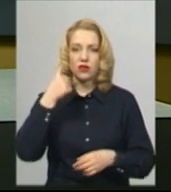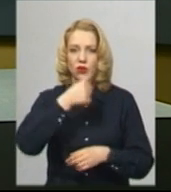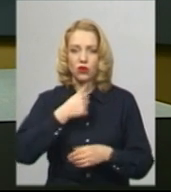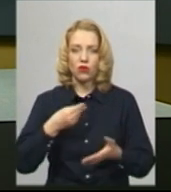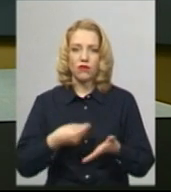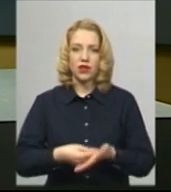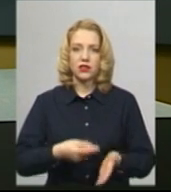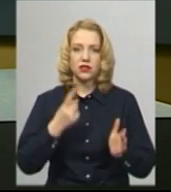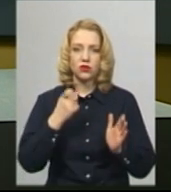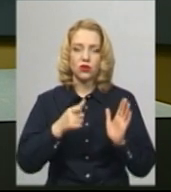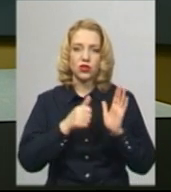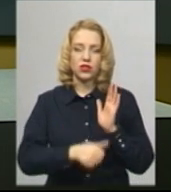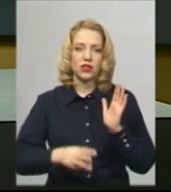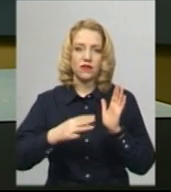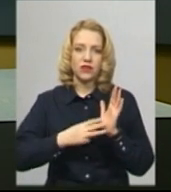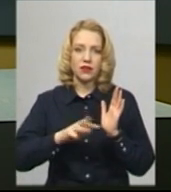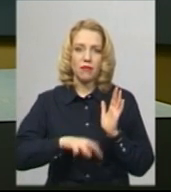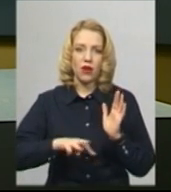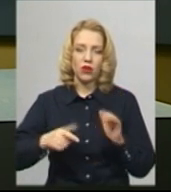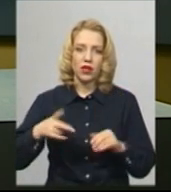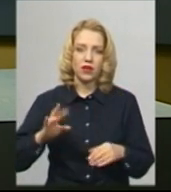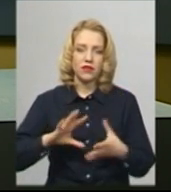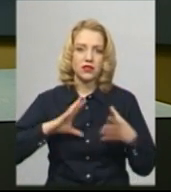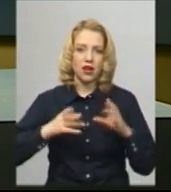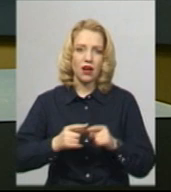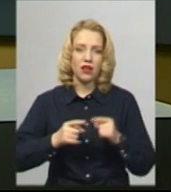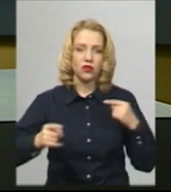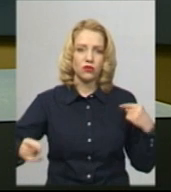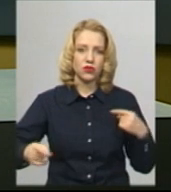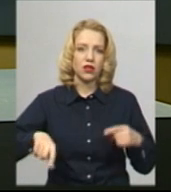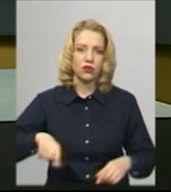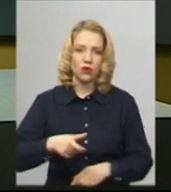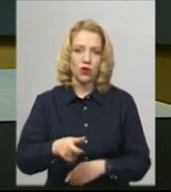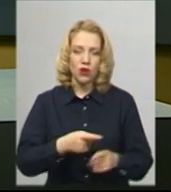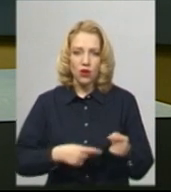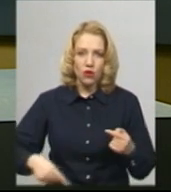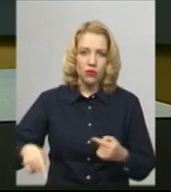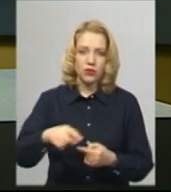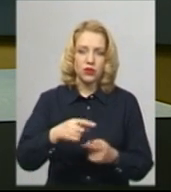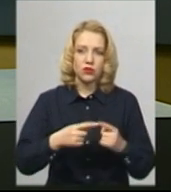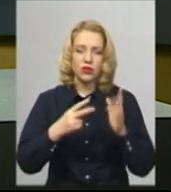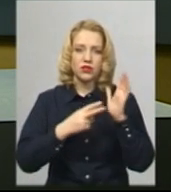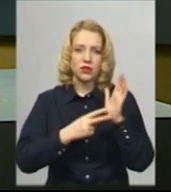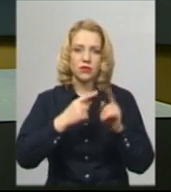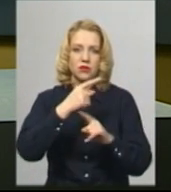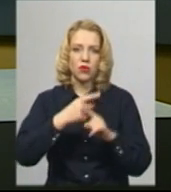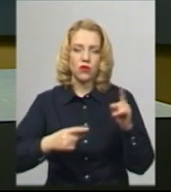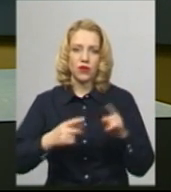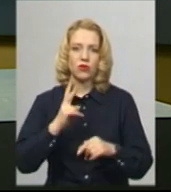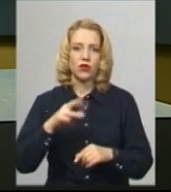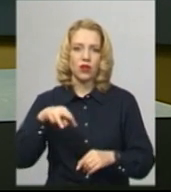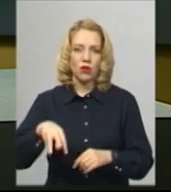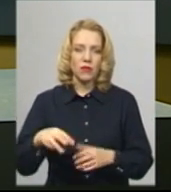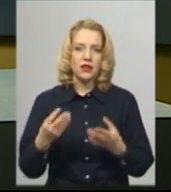вартість – 168 мільйонів гривень. Загальна довжина об'їзної дороги становить 7,5 кілометрів. Де взяли гроші на